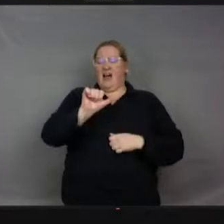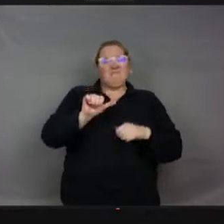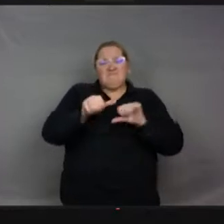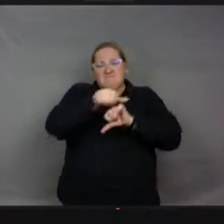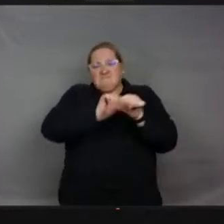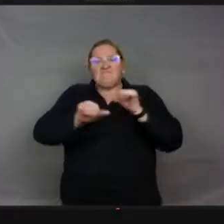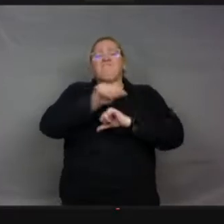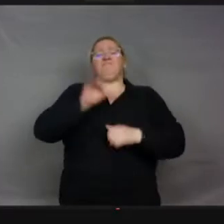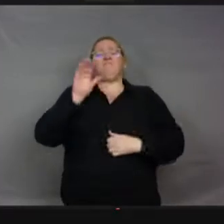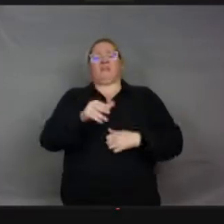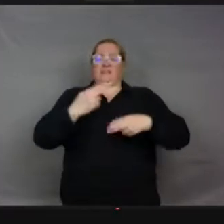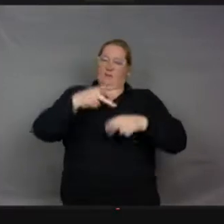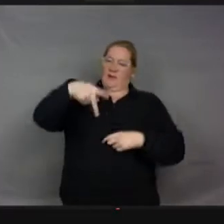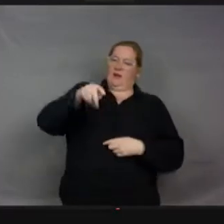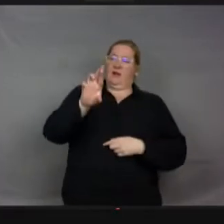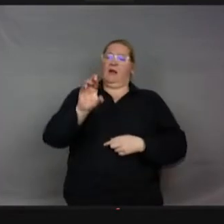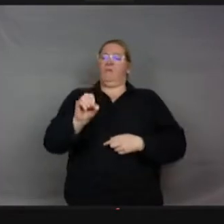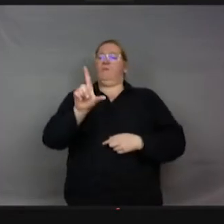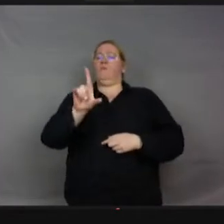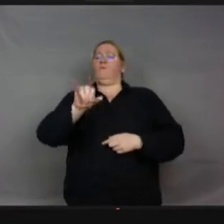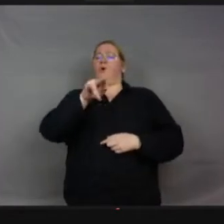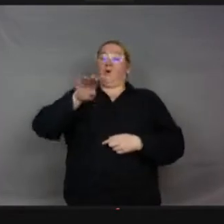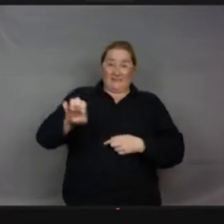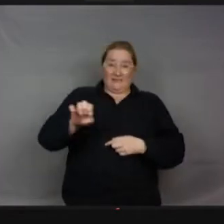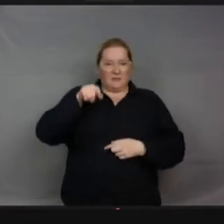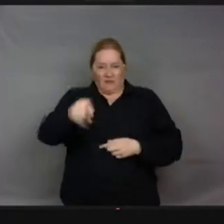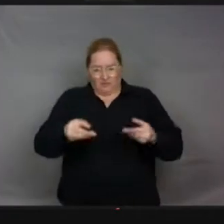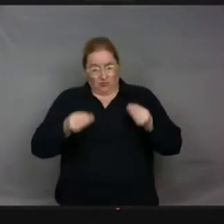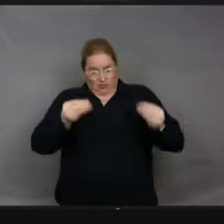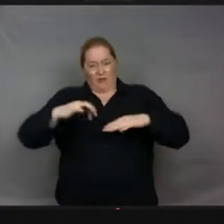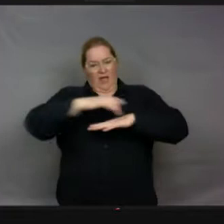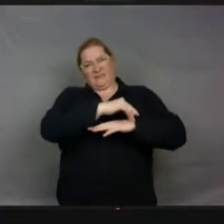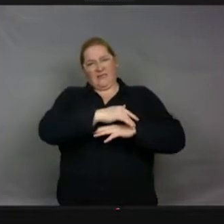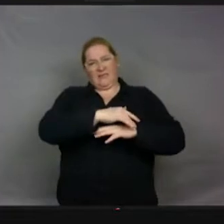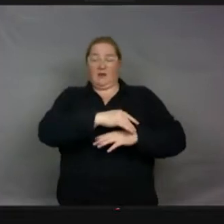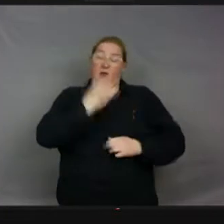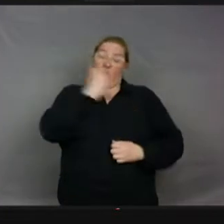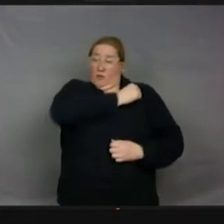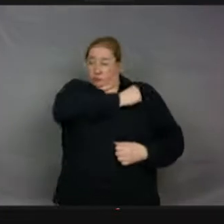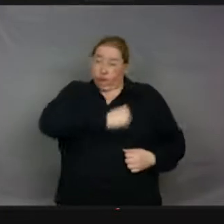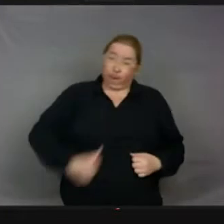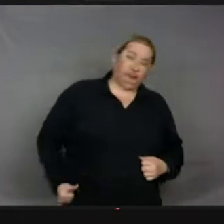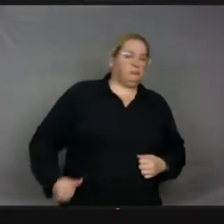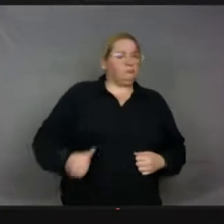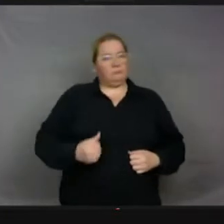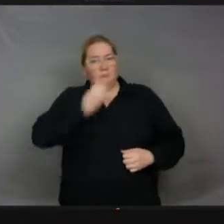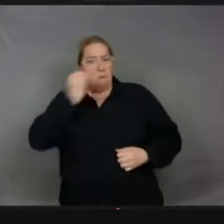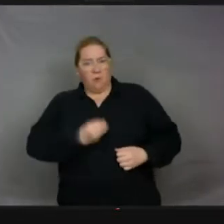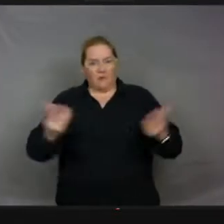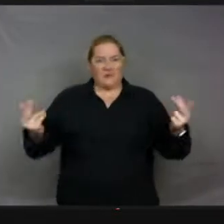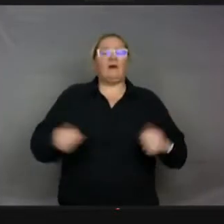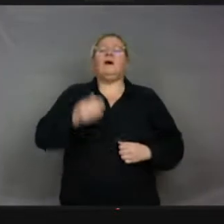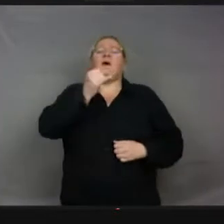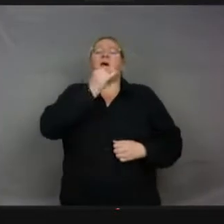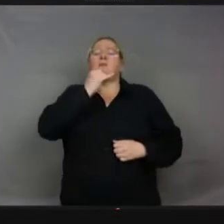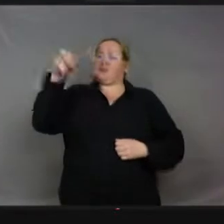insectes qui résistent à des froids complètement extrêmes. Et on l'a testé, on a même gavé des petites mouches avec cet acide